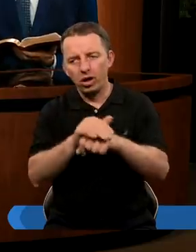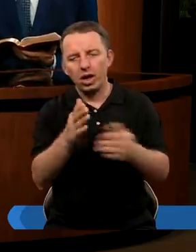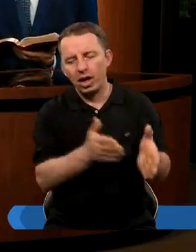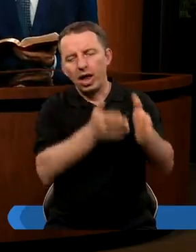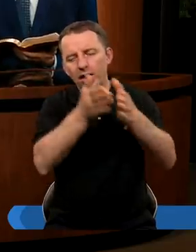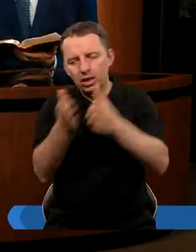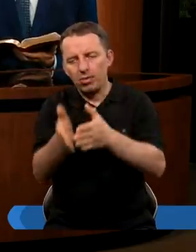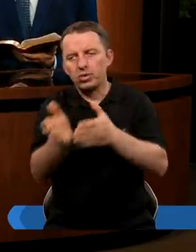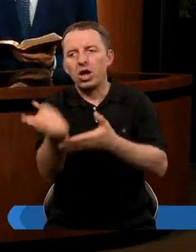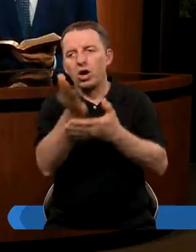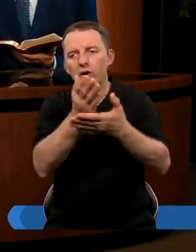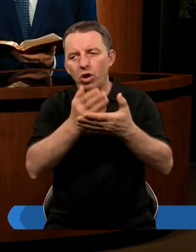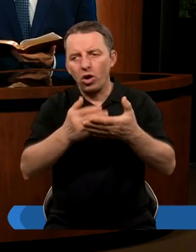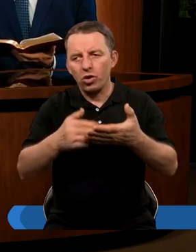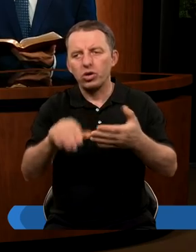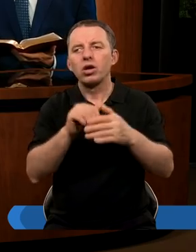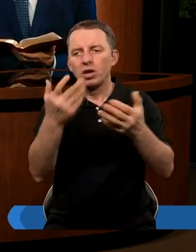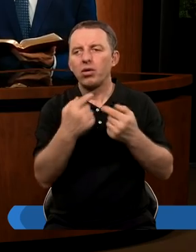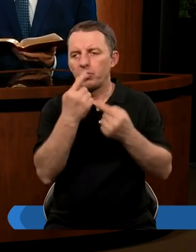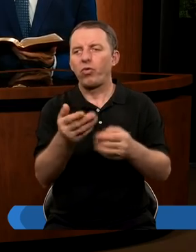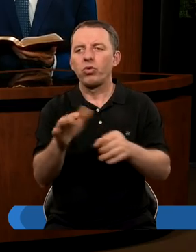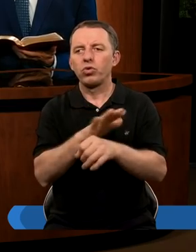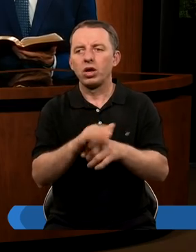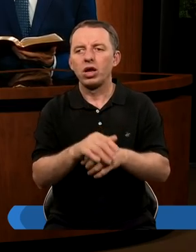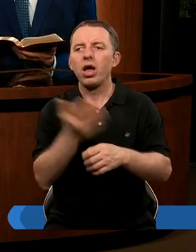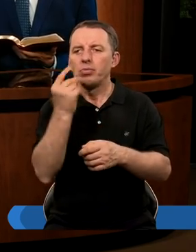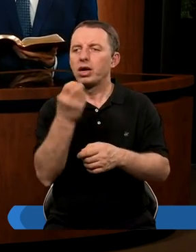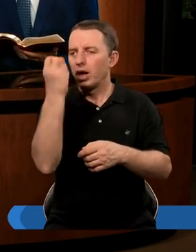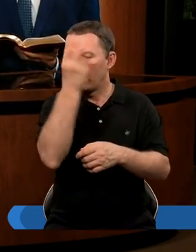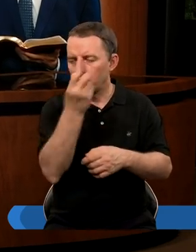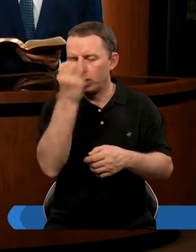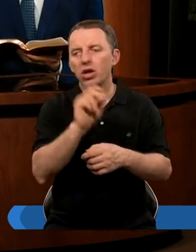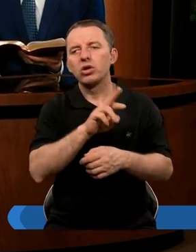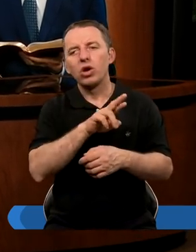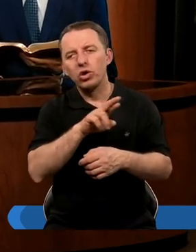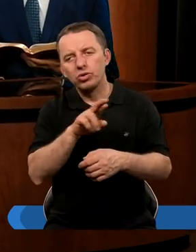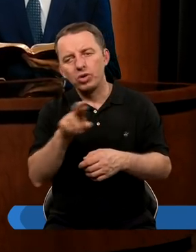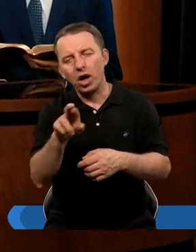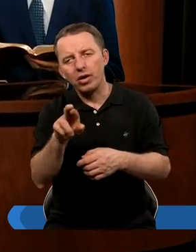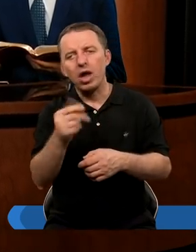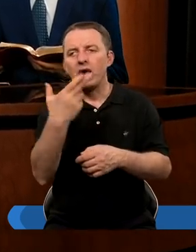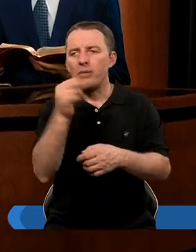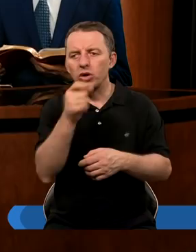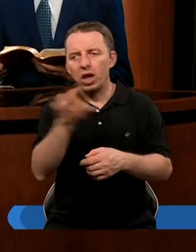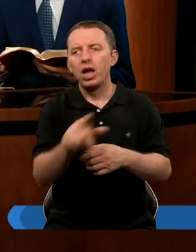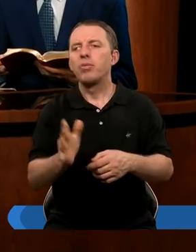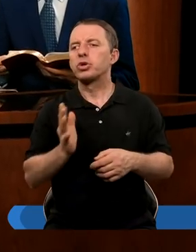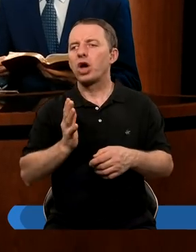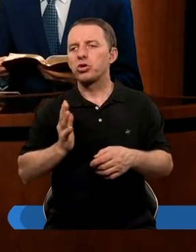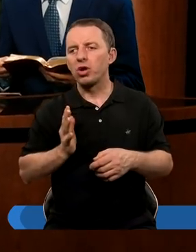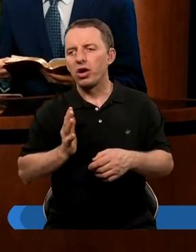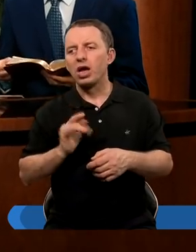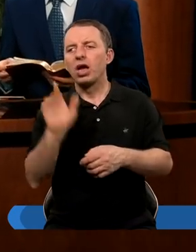I kolejny rozdział to... Może jeszcze chwileczkę, bo to jest bardzo interesująca rzecz, bo Nebukatnesar